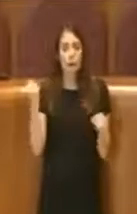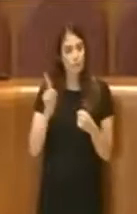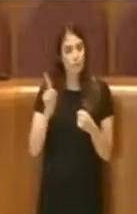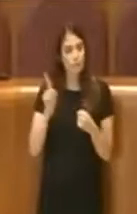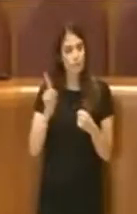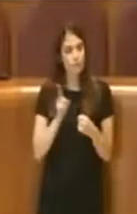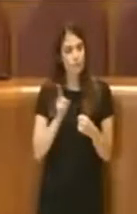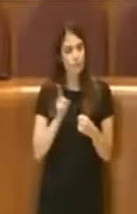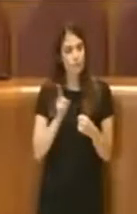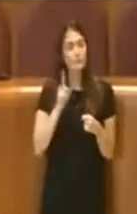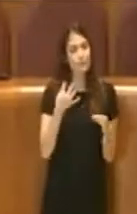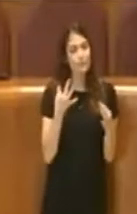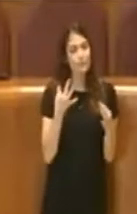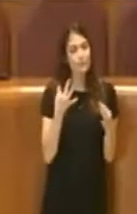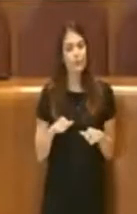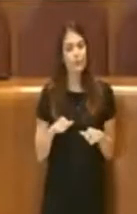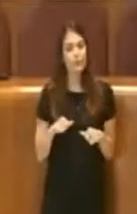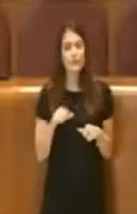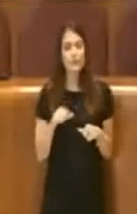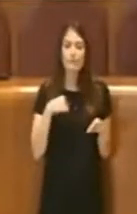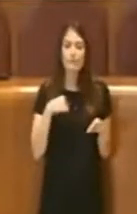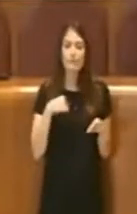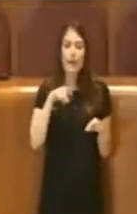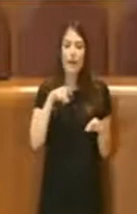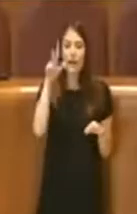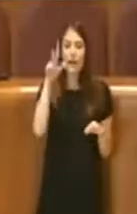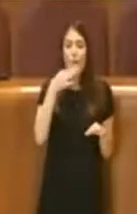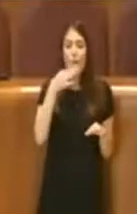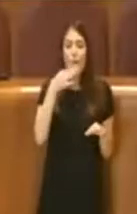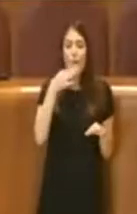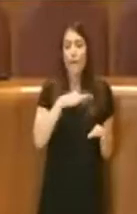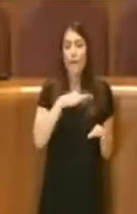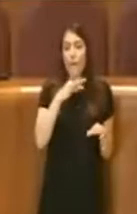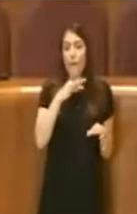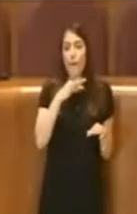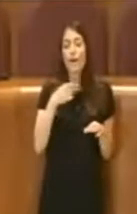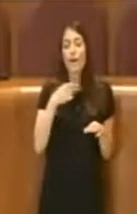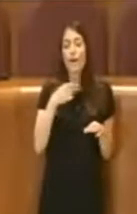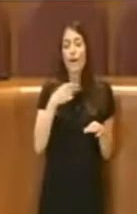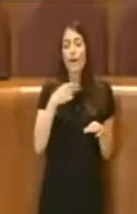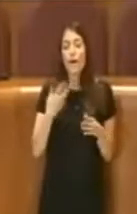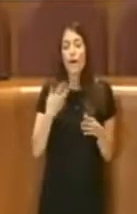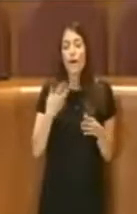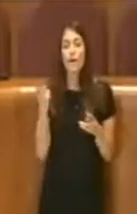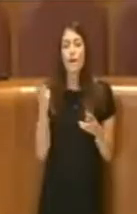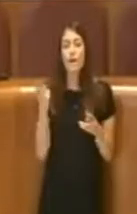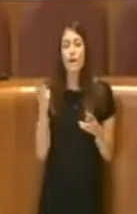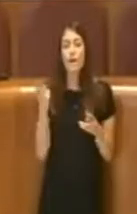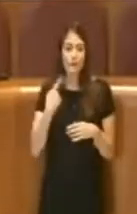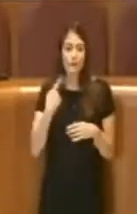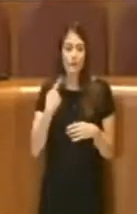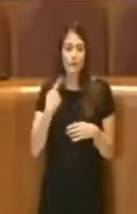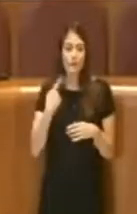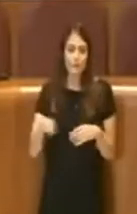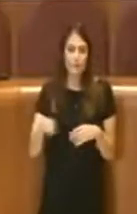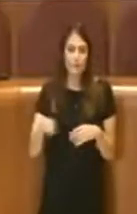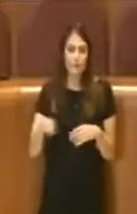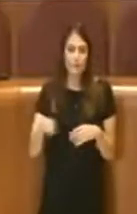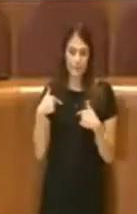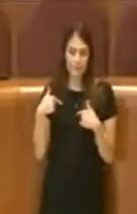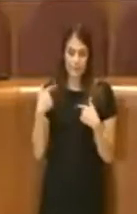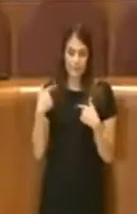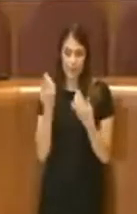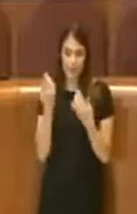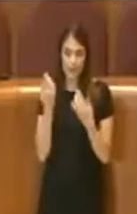militari e civili, tra cui donne, che spesso pagarono con la vita il prezzo della loro ribellione al